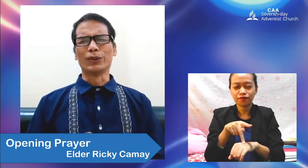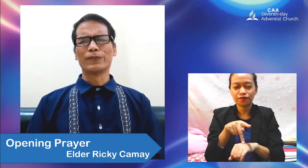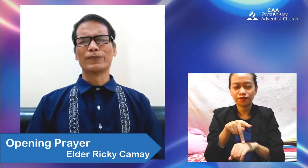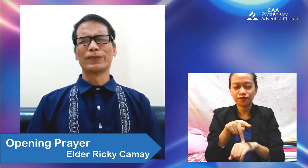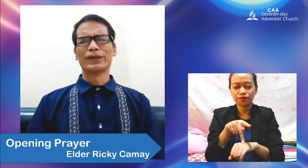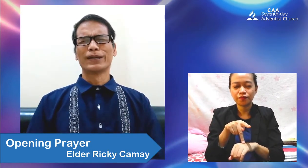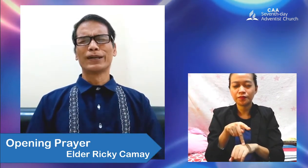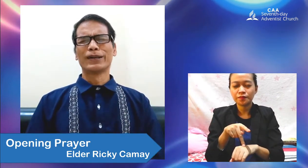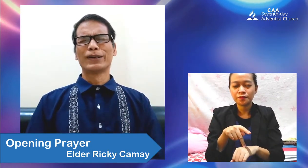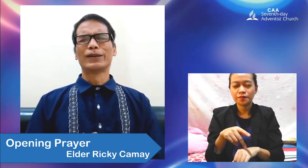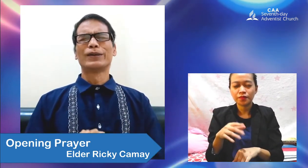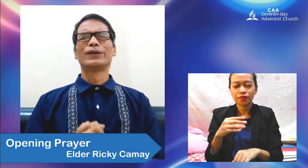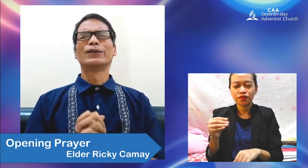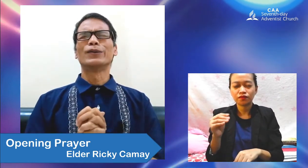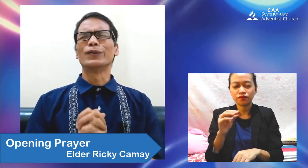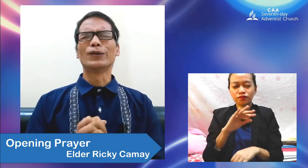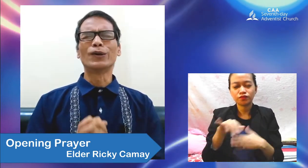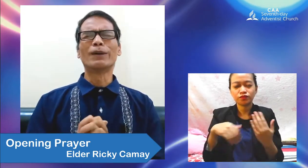buong mundo.